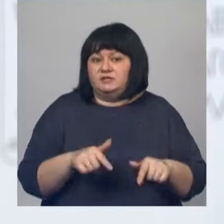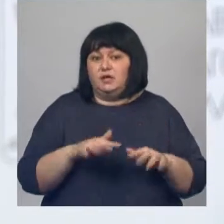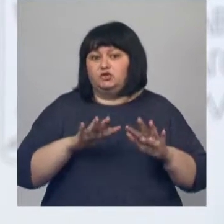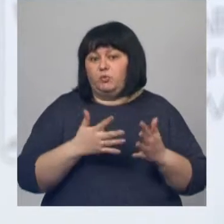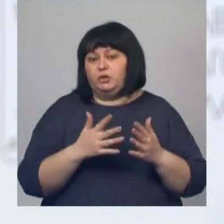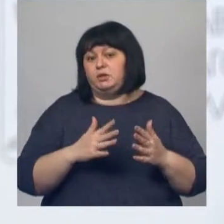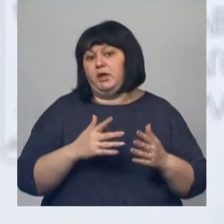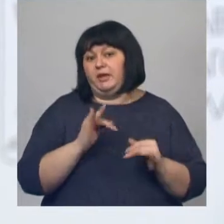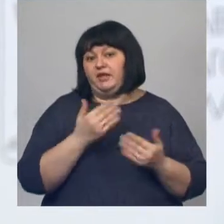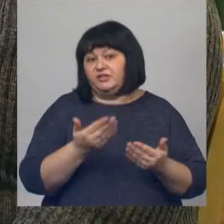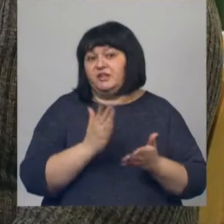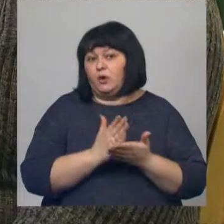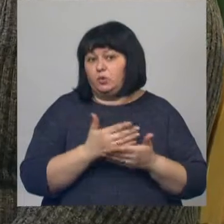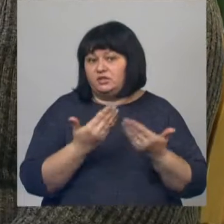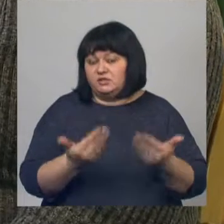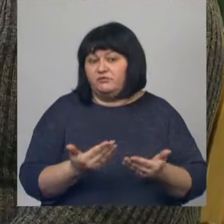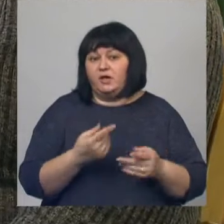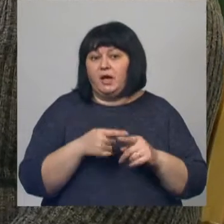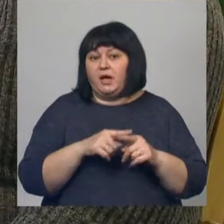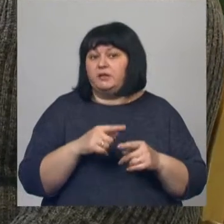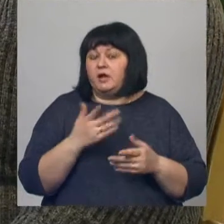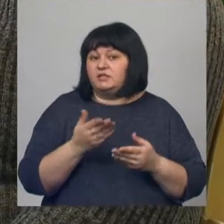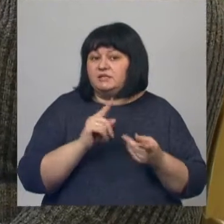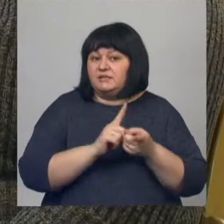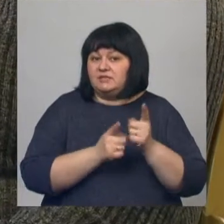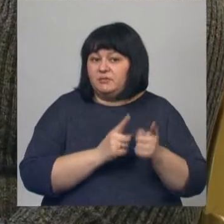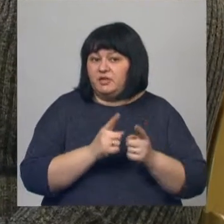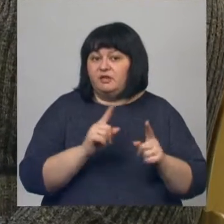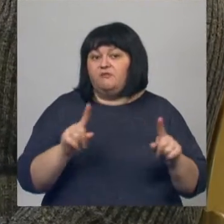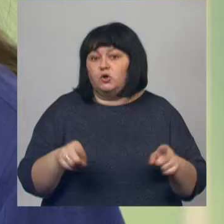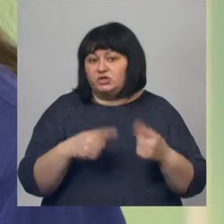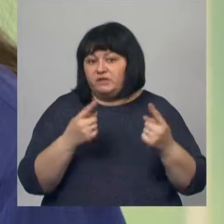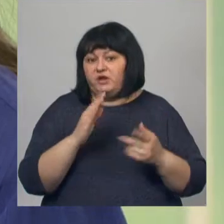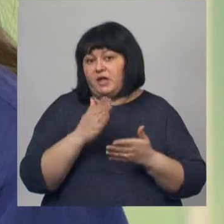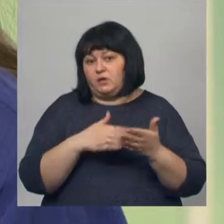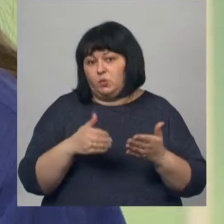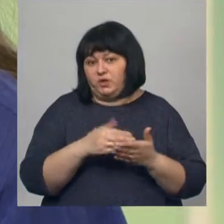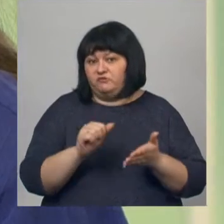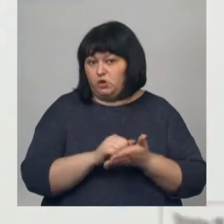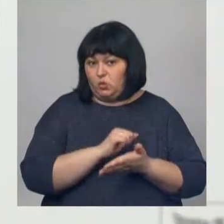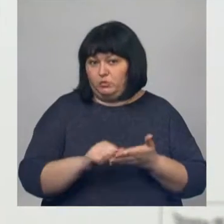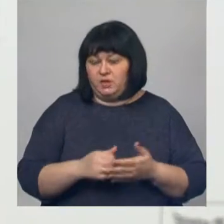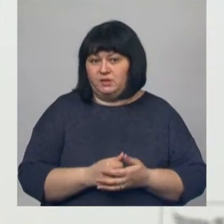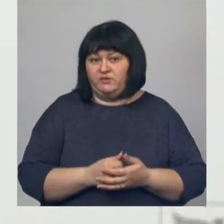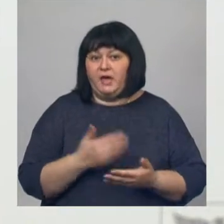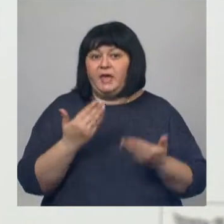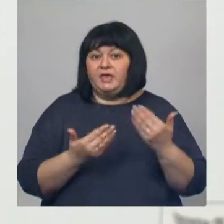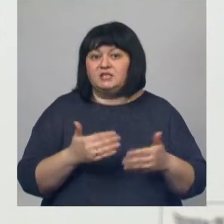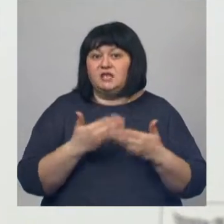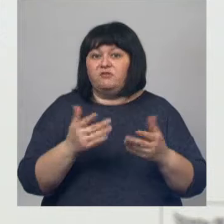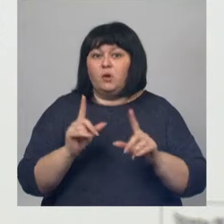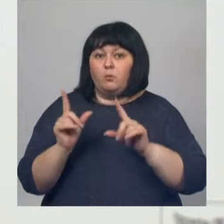событие и где находитесь вы. Также это касается изменения, восстановления и аннулирования документов. Если вы